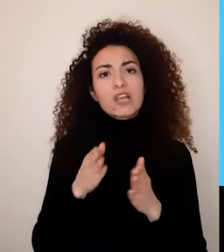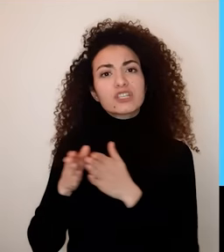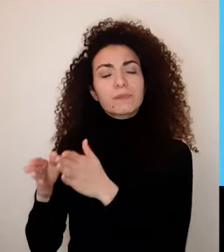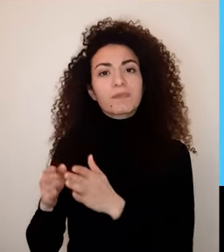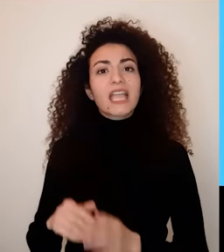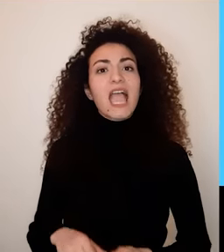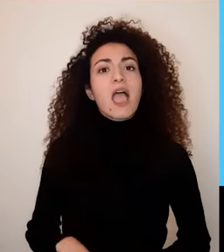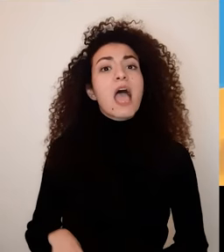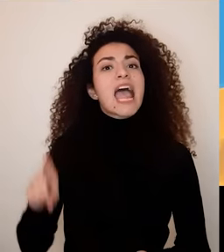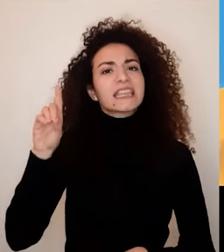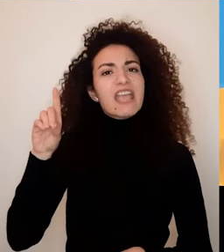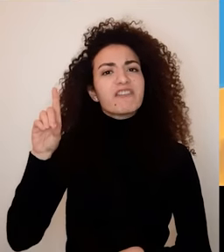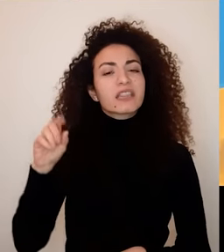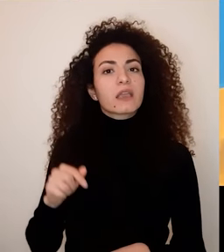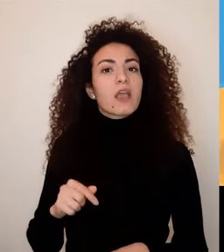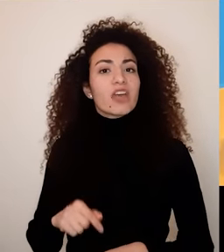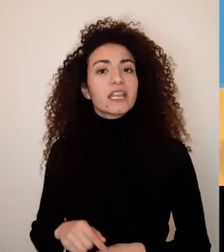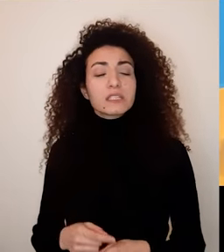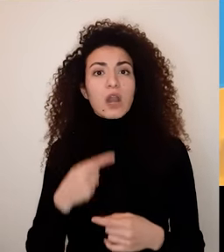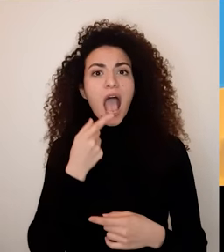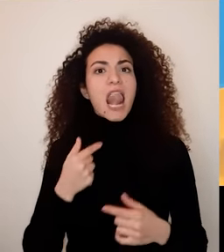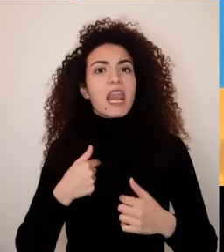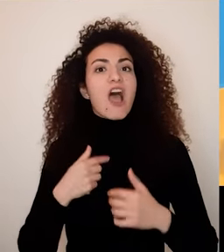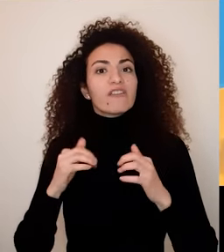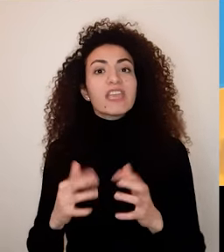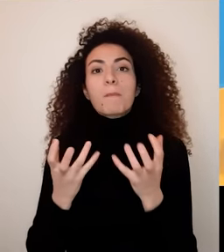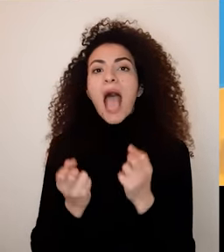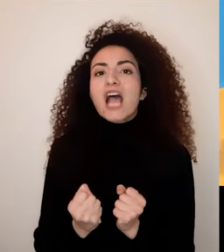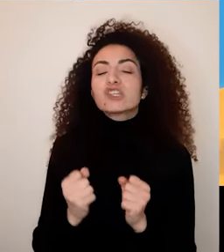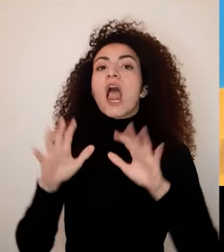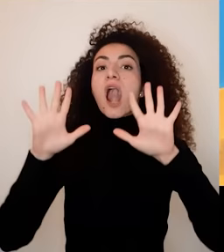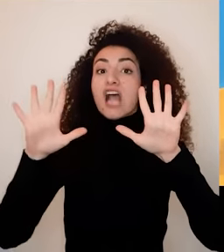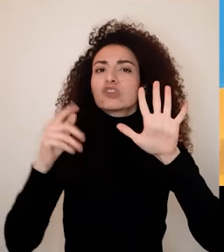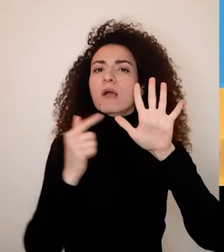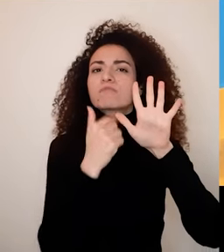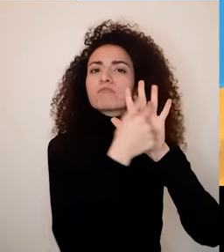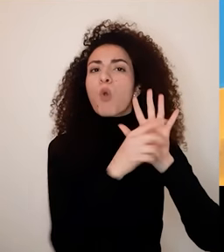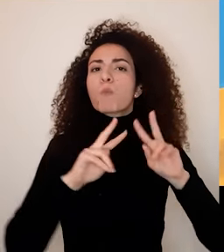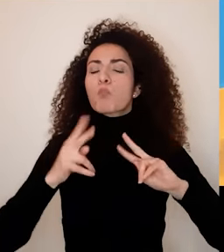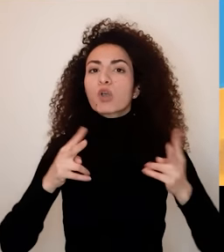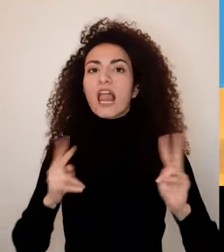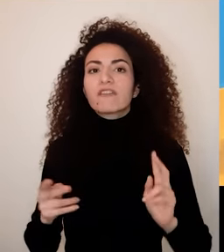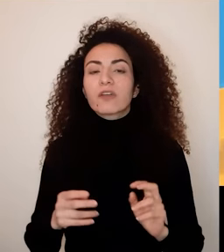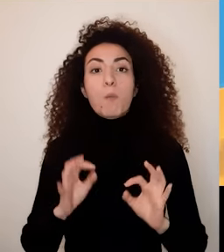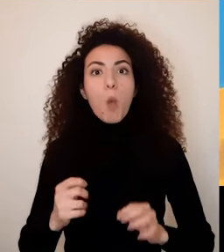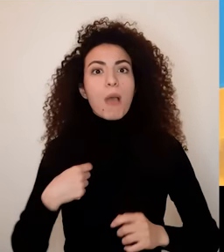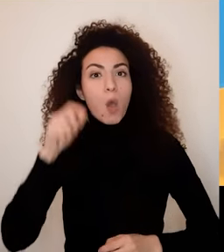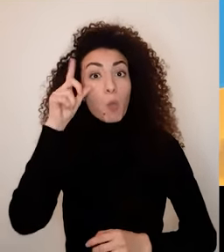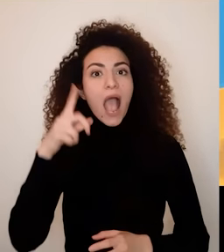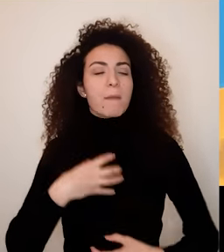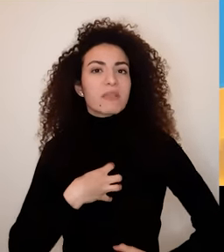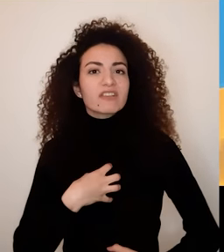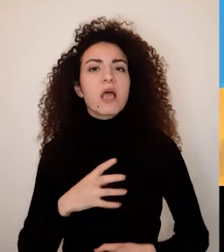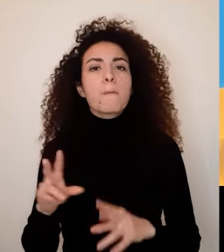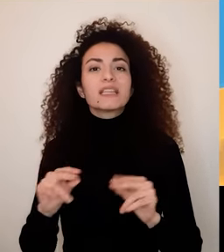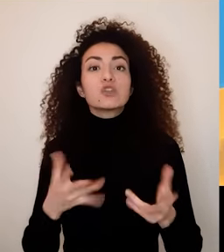على مدرستين بهذا المجال المدرسة الأولى أسسها ديفيد فرغنسون اللي بيعتبر أنه نحنا بنملك عشر حاجات علائقية لابد